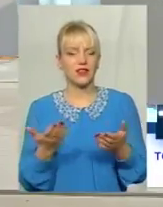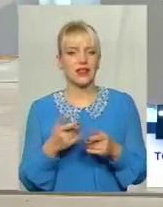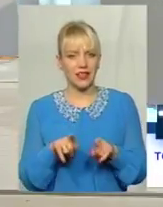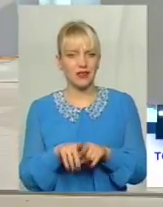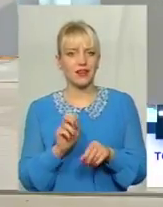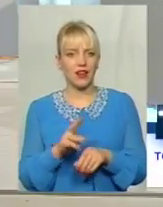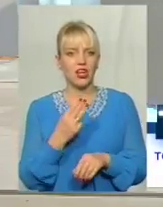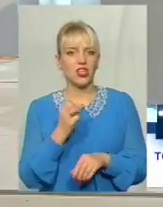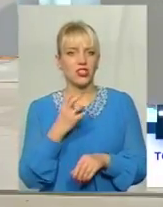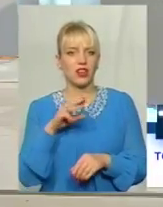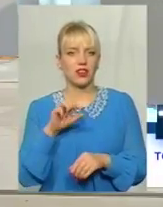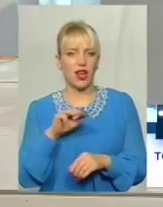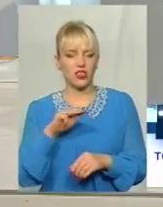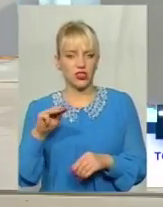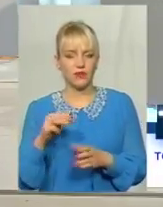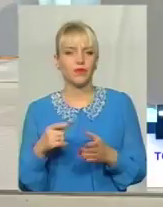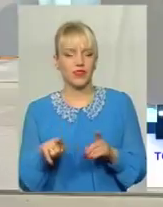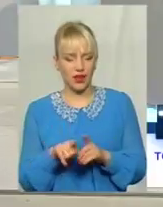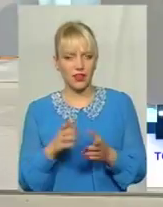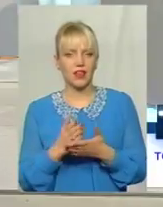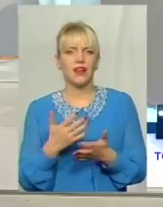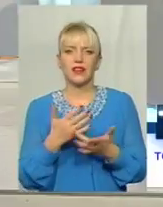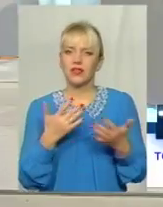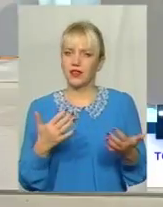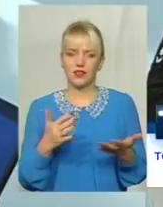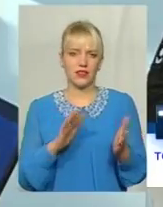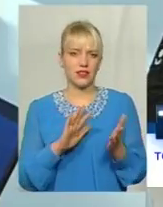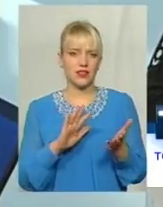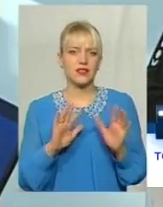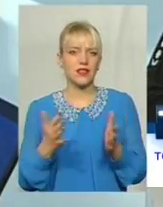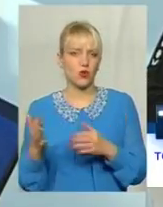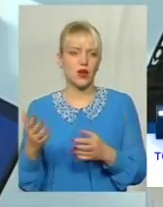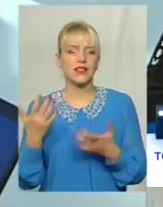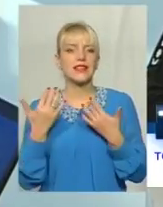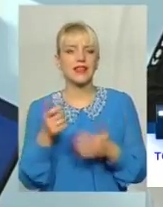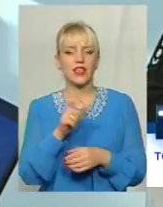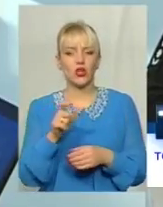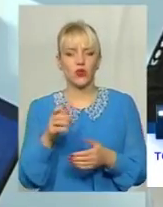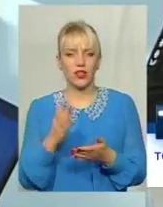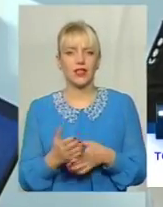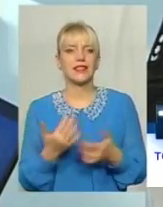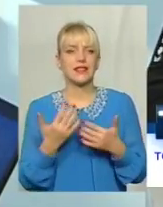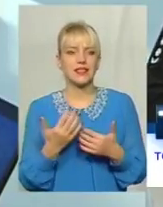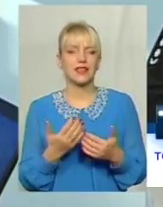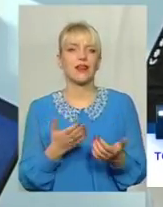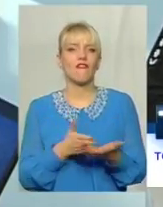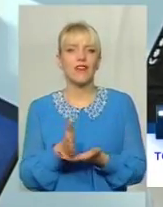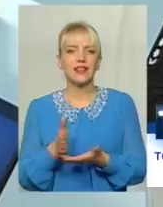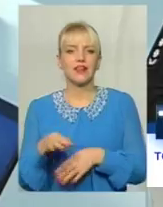І таке є, ми зустрічаємося з досить різними Знаєте, скільки людей, стільки різних видів насильства Тому